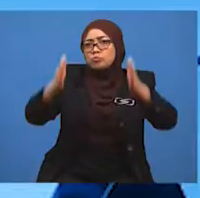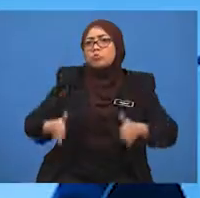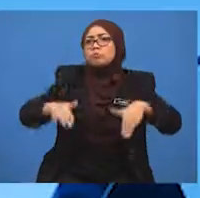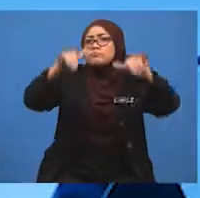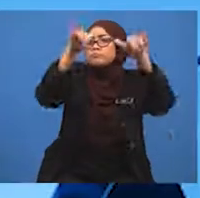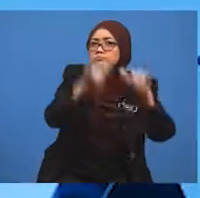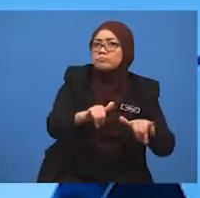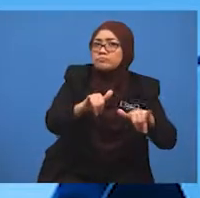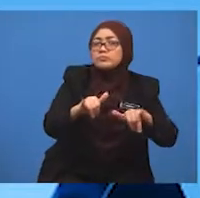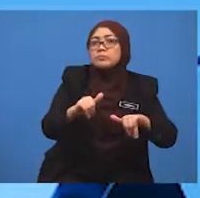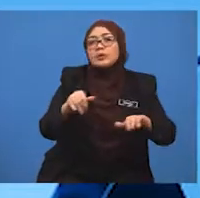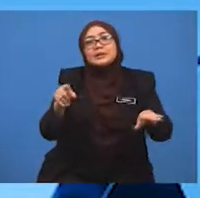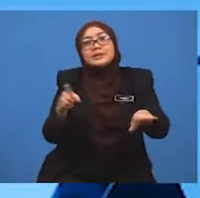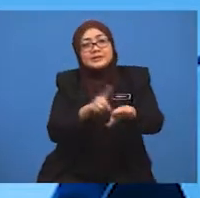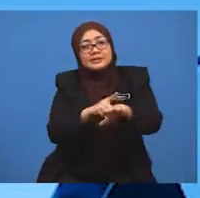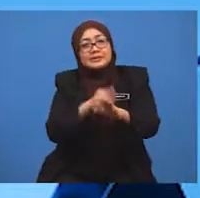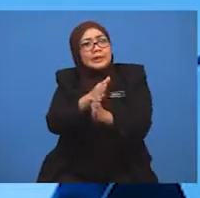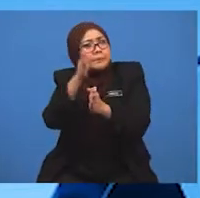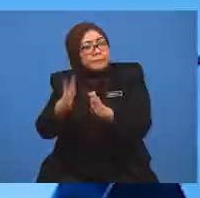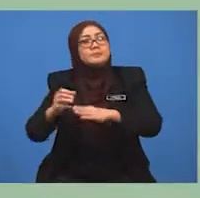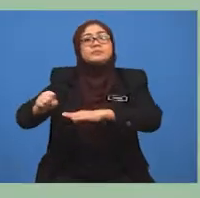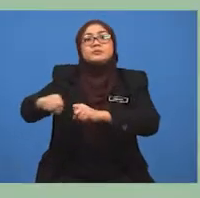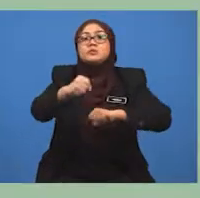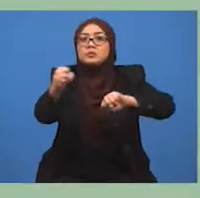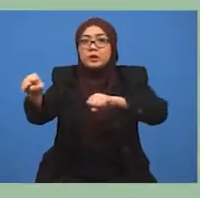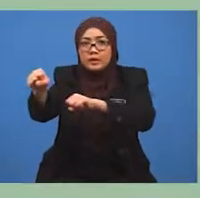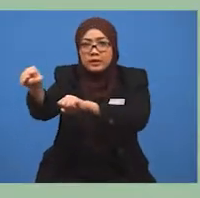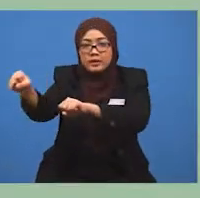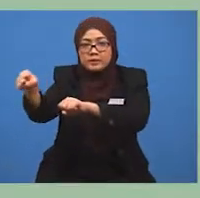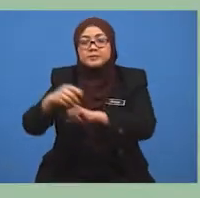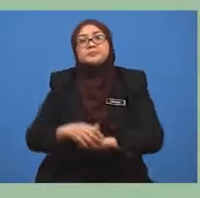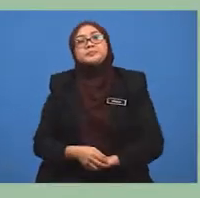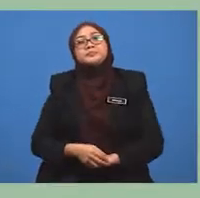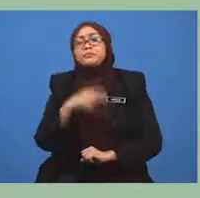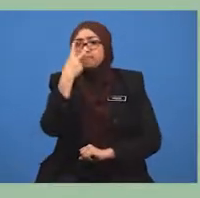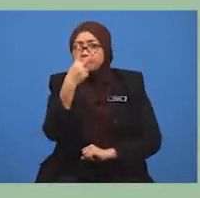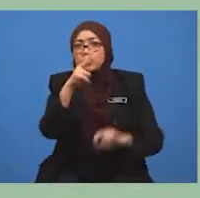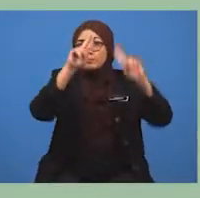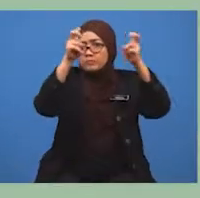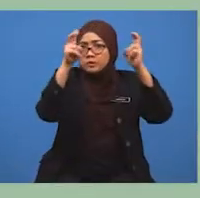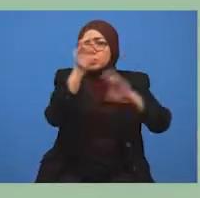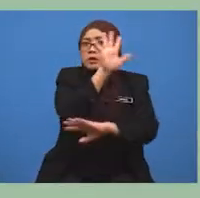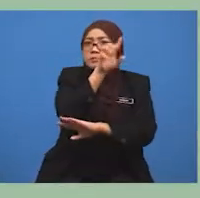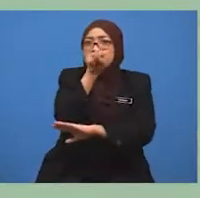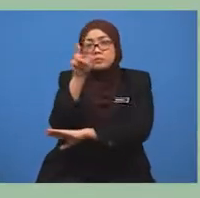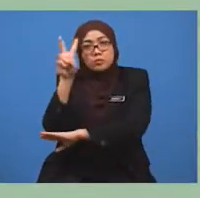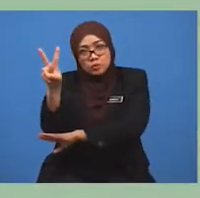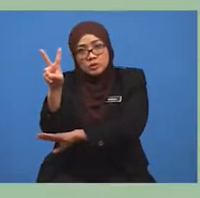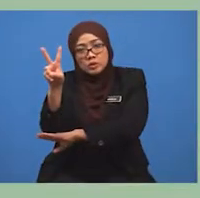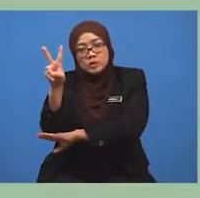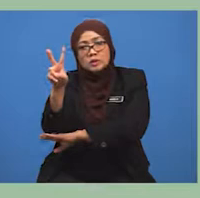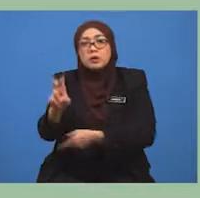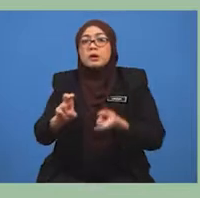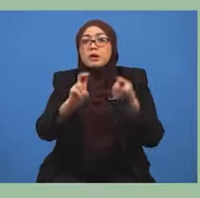Seterusnya, murid-murid, mari kita lihat subtajub 5.2 Pengangkutan Udara